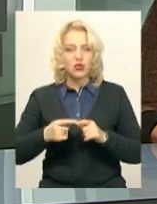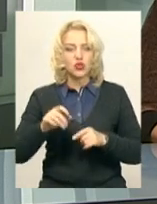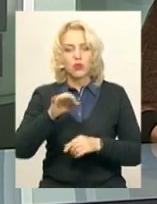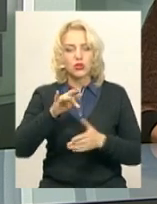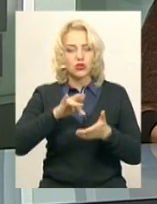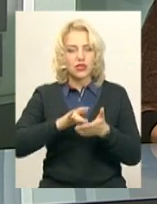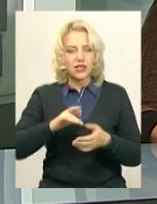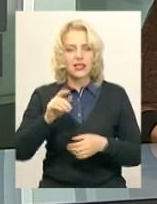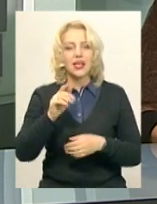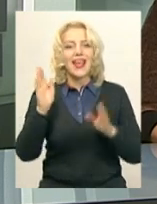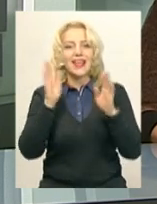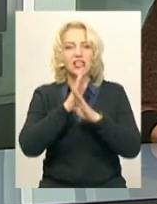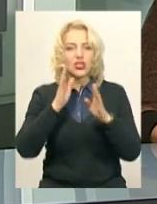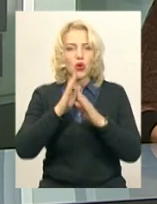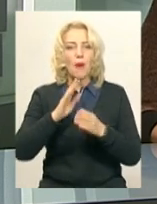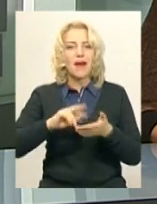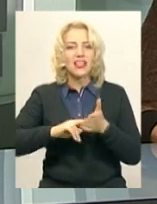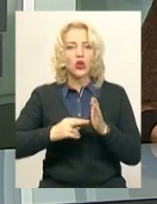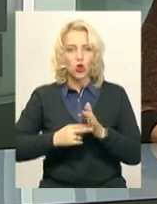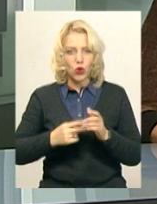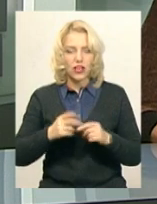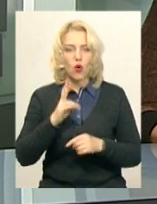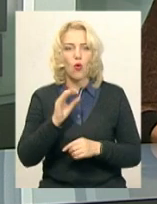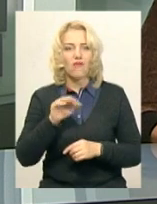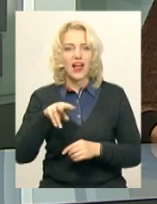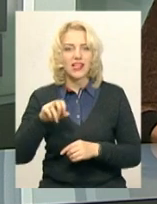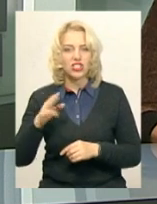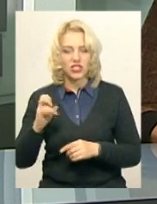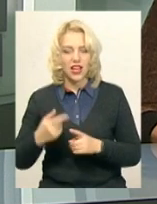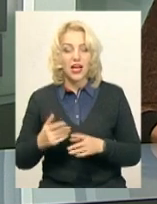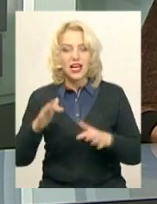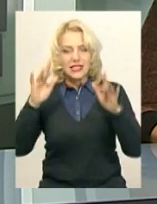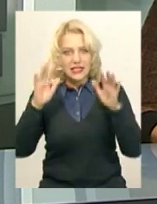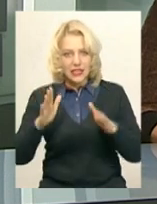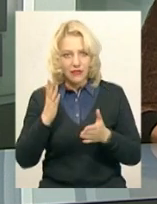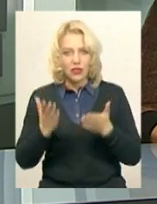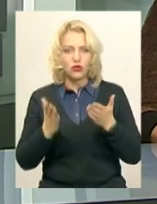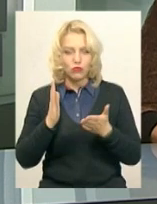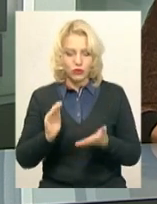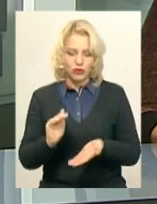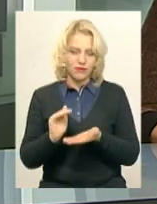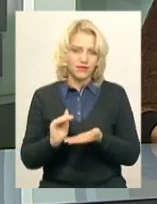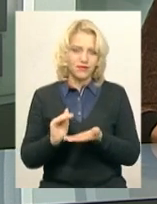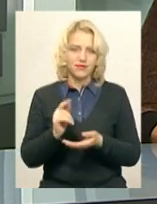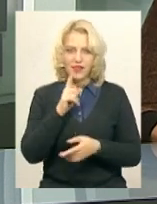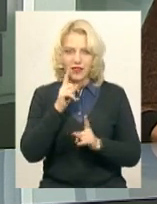центру з гідрометеорології Люся Ковалишина. За її словами, сніговий покрив, якщо його твориться, буде невисоким.